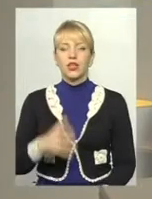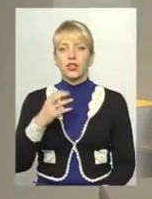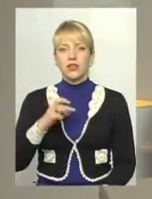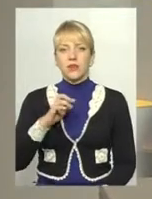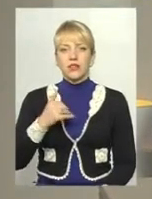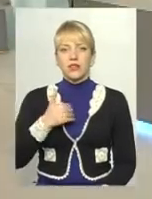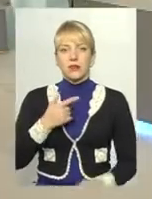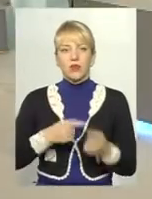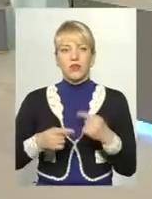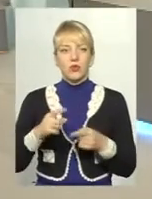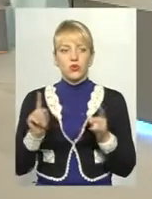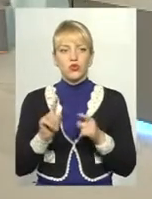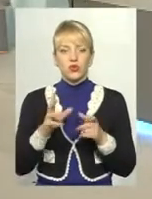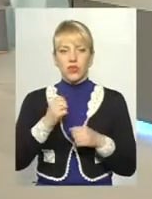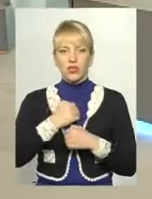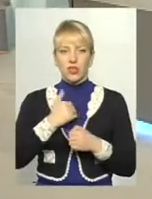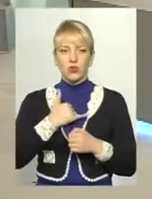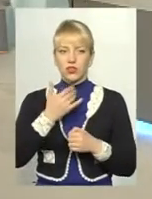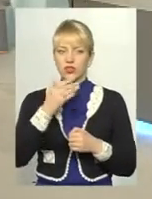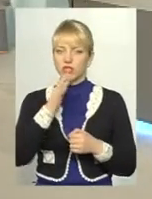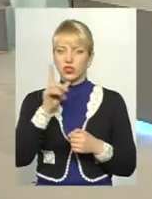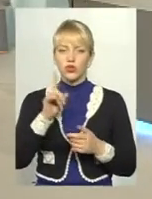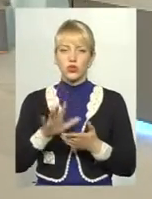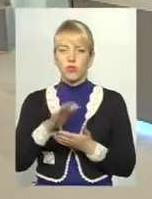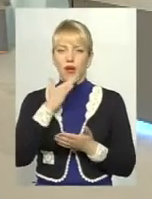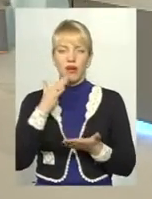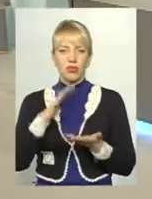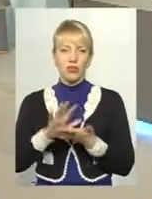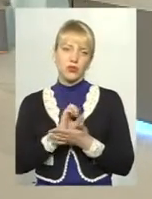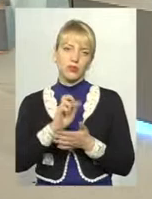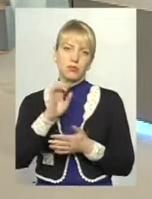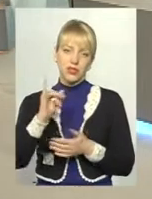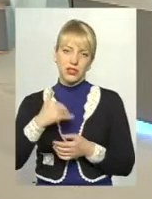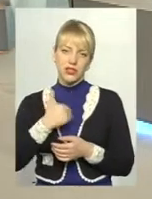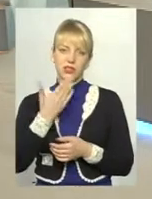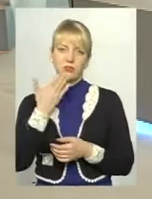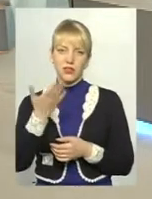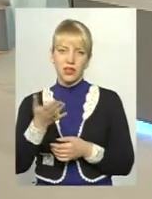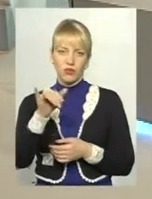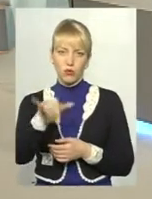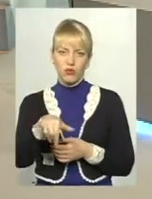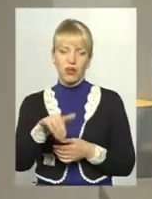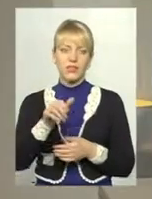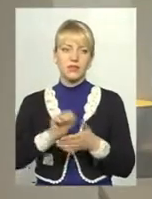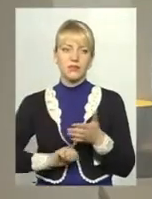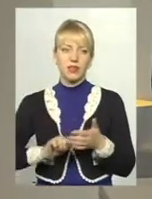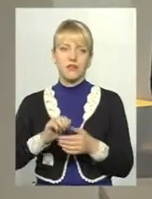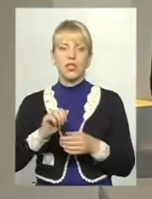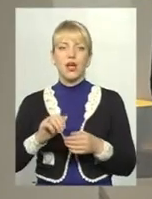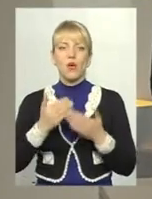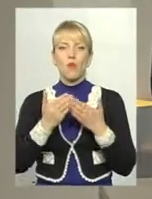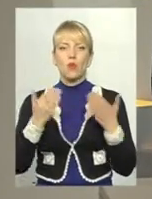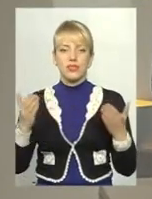пані Леся казала, що, на жаль, час багато що руйнує, і от хотіла би спитати вас з приводу музею Анни